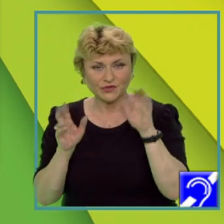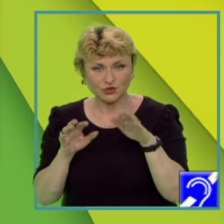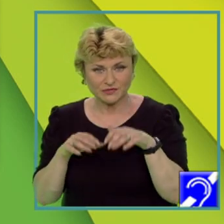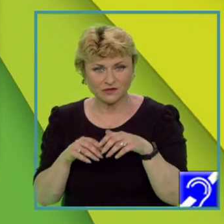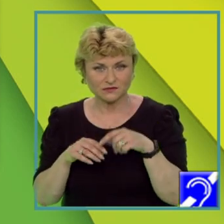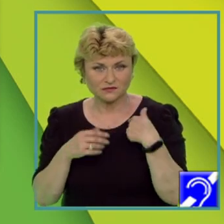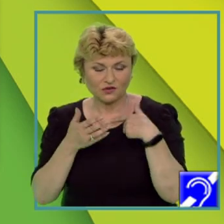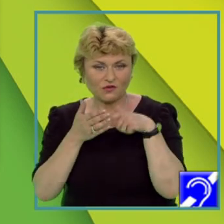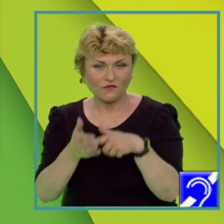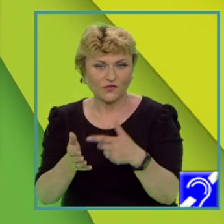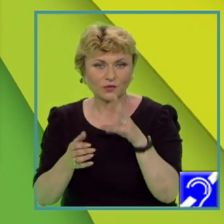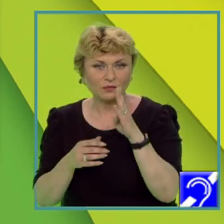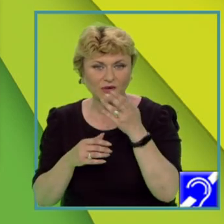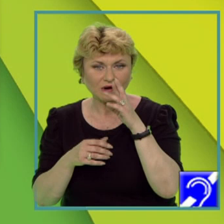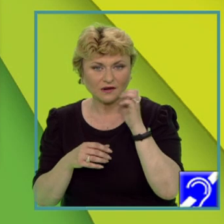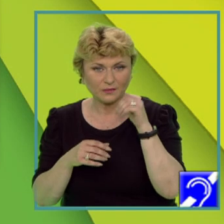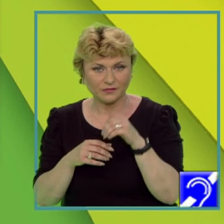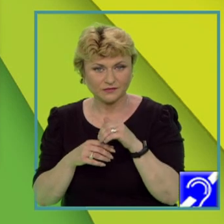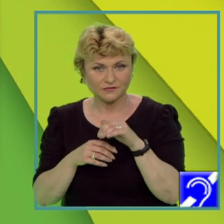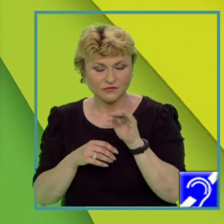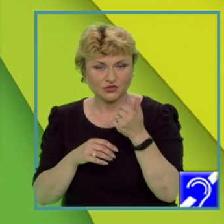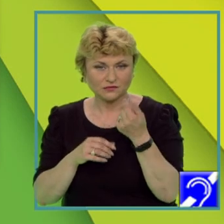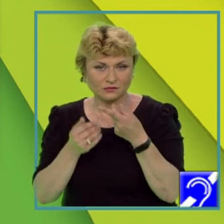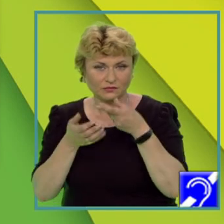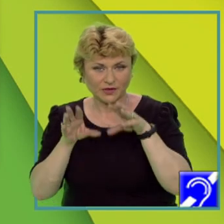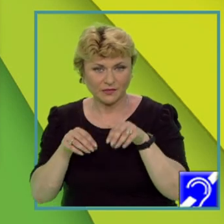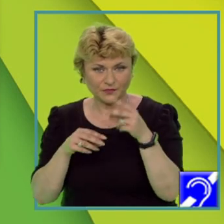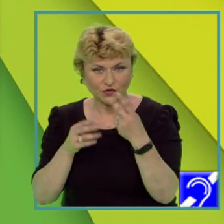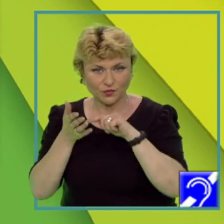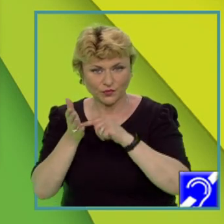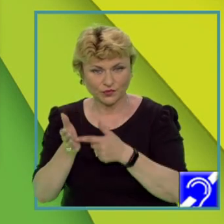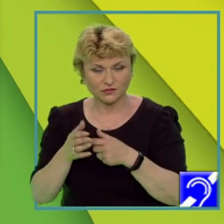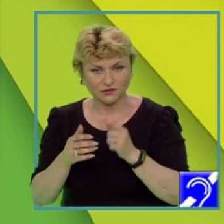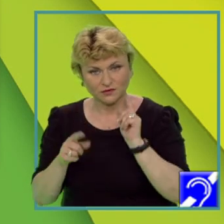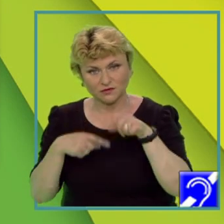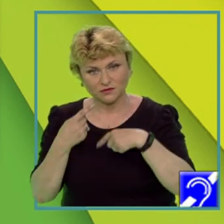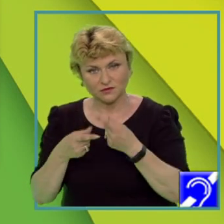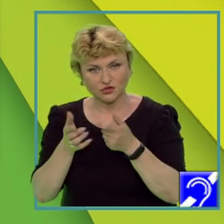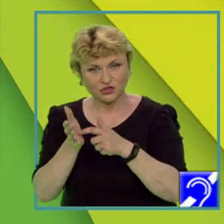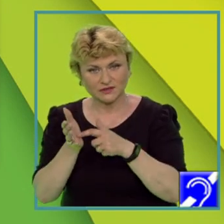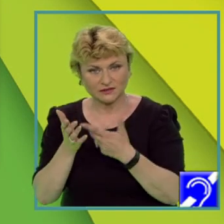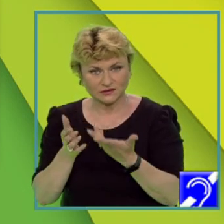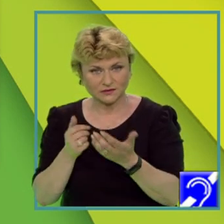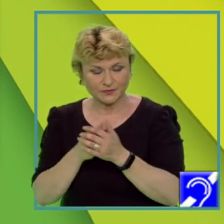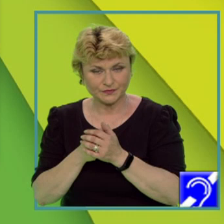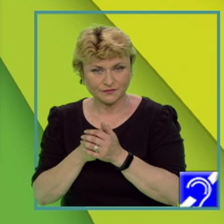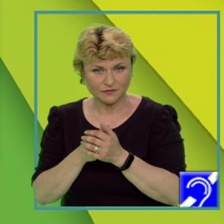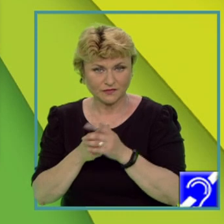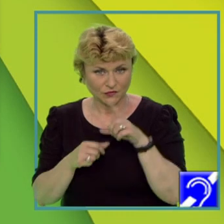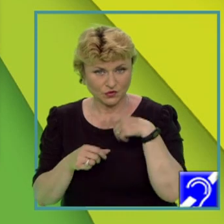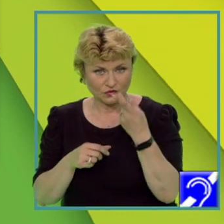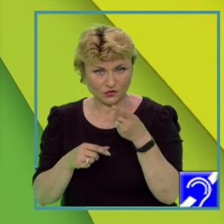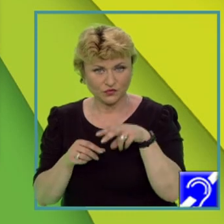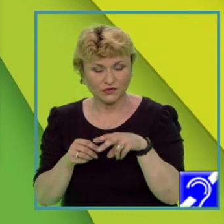Conform baremului vom primi două puncte. Următoarele cerințe, precizați două luni în care